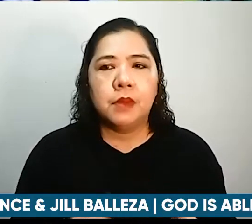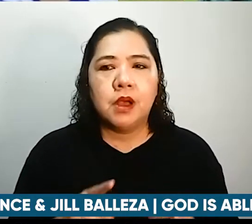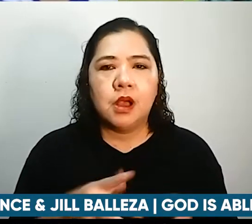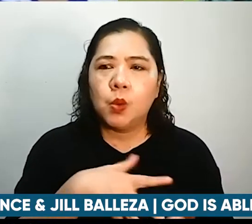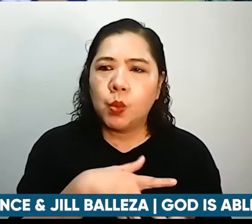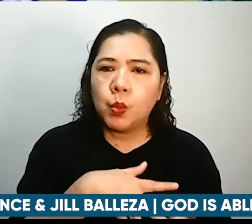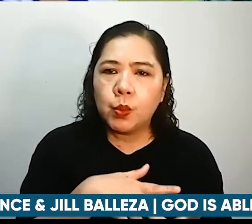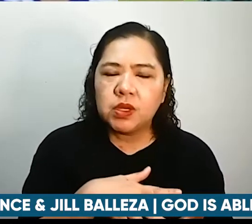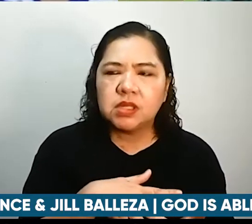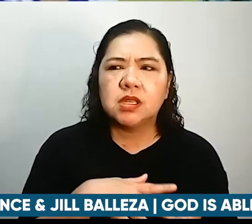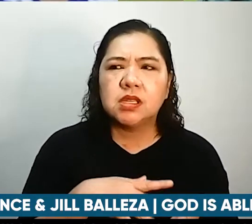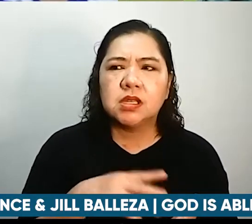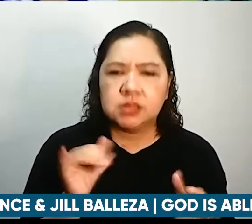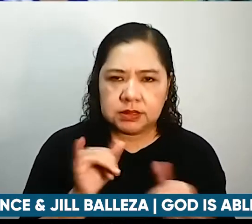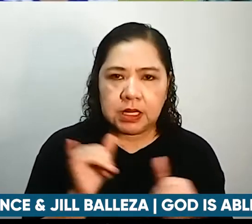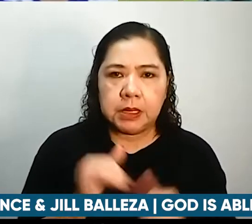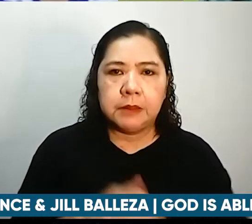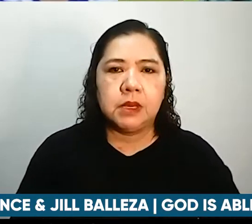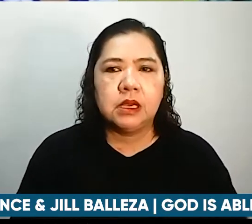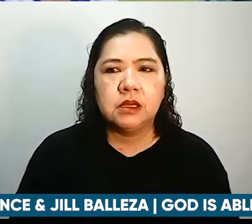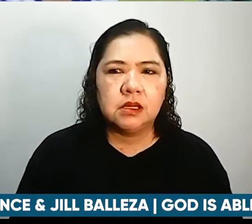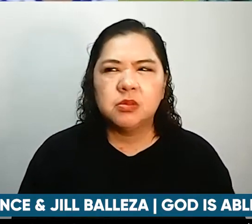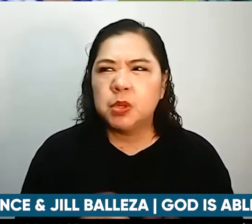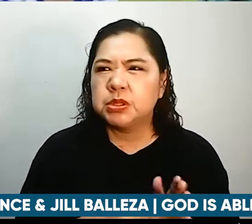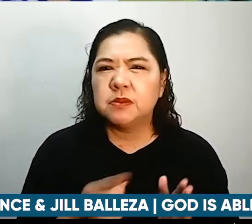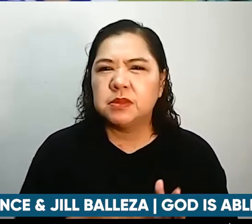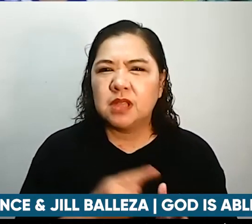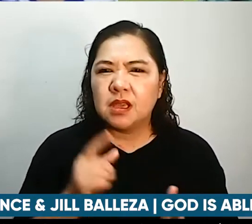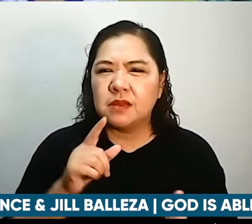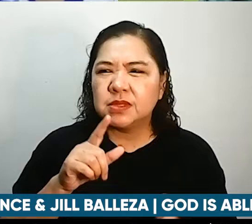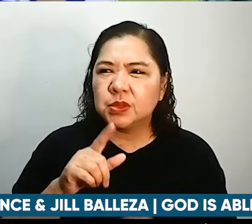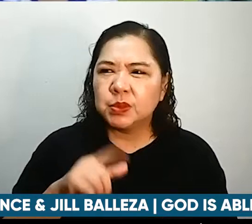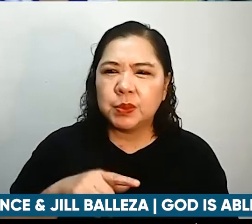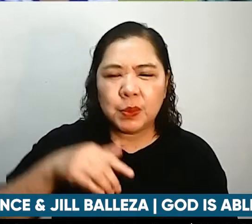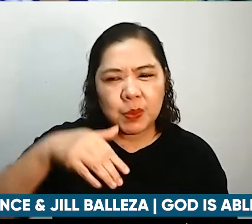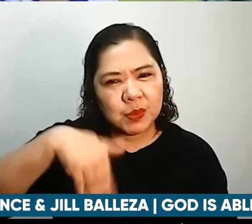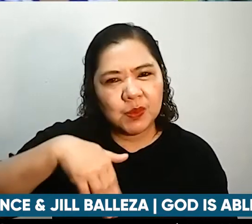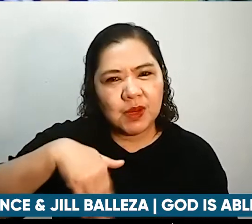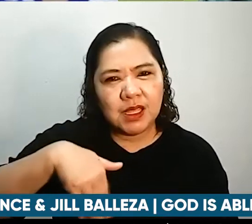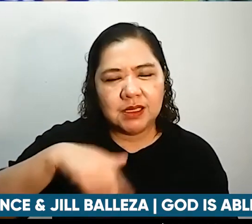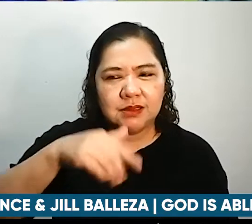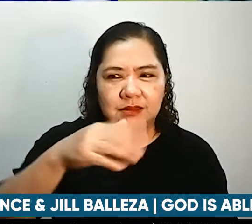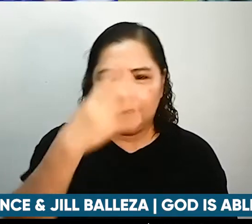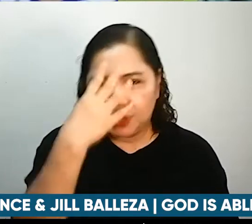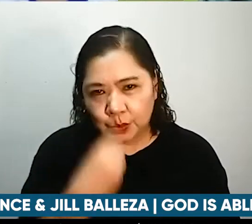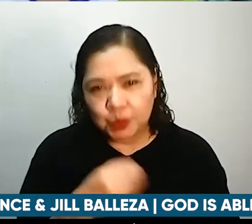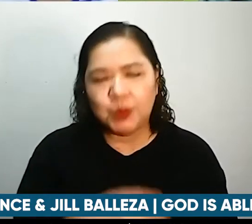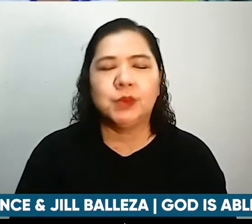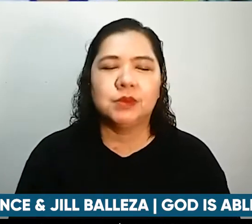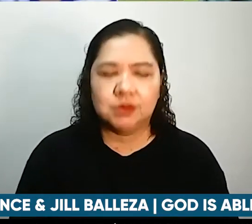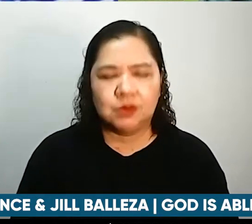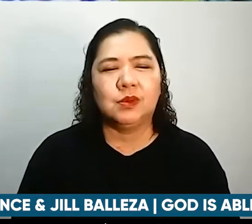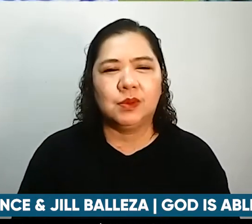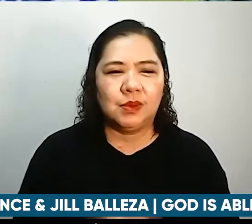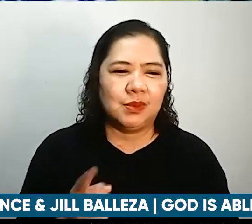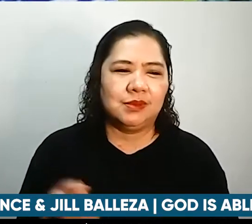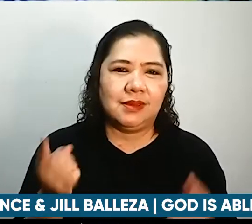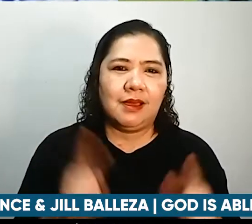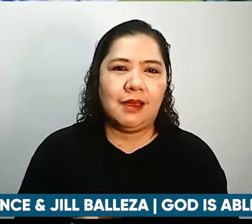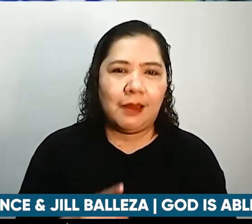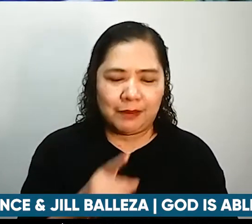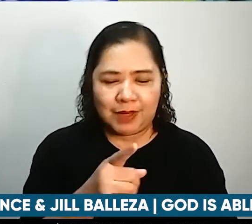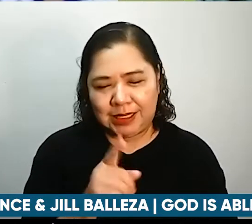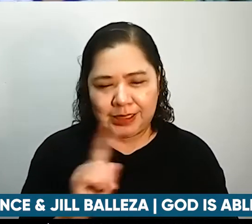Although, yun nga, minsan kasi napupuyat. So, pag napupuyat talagang doon talaga medyo, kahit sino naman ang hihina kapag